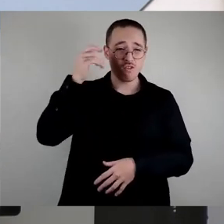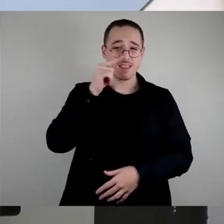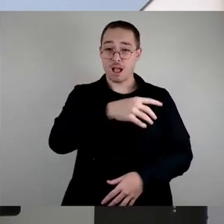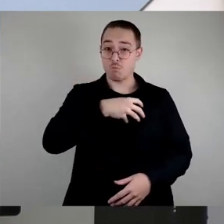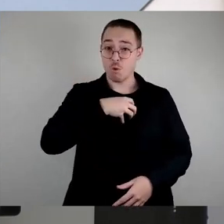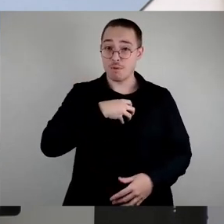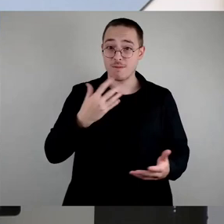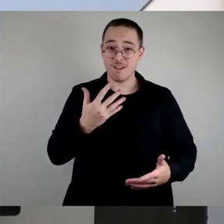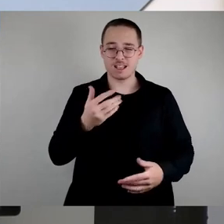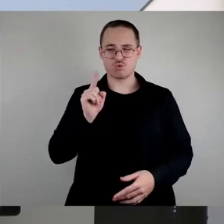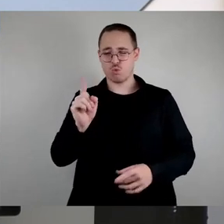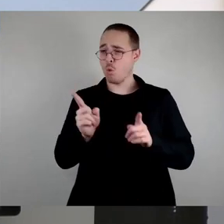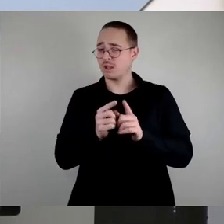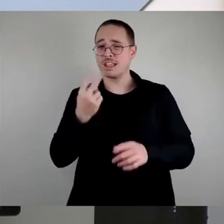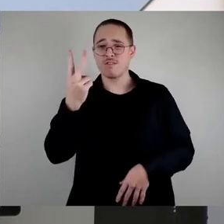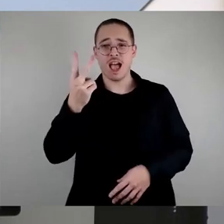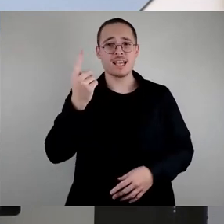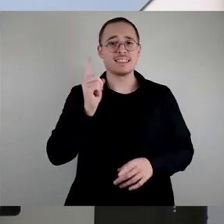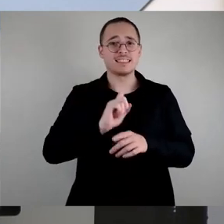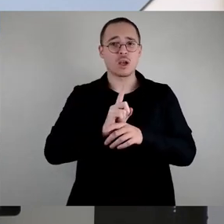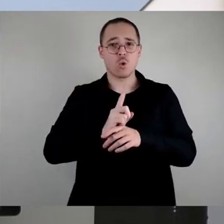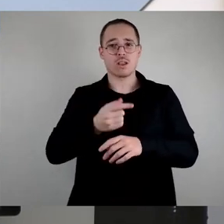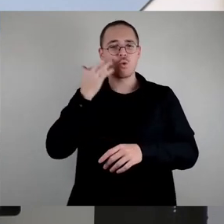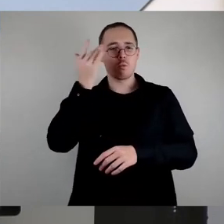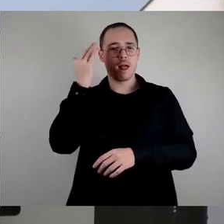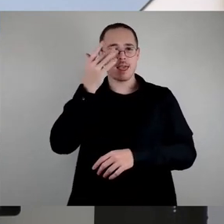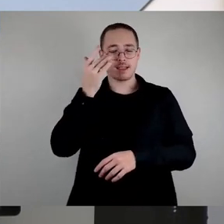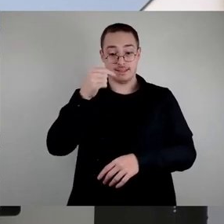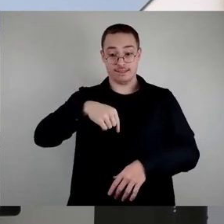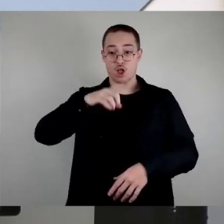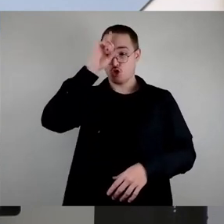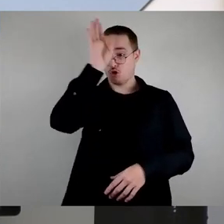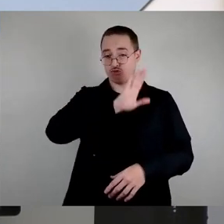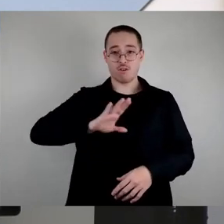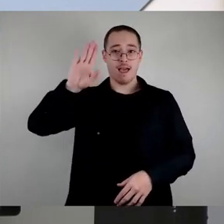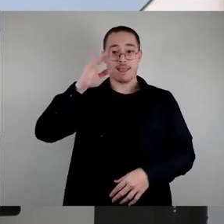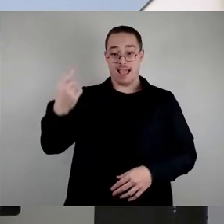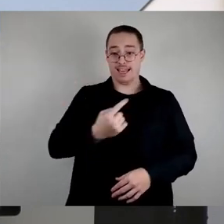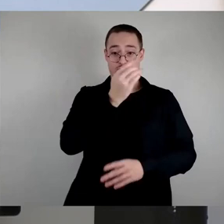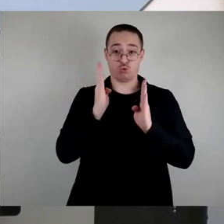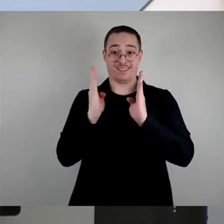wie viele Pappbecher pro Stunde in Deutschland nach Zählung des